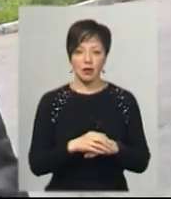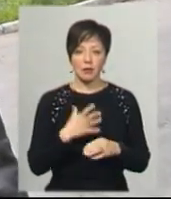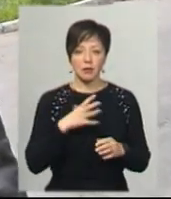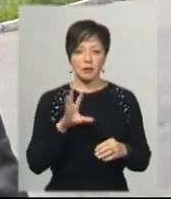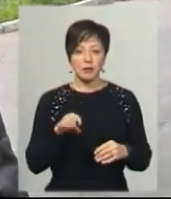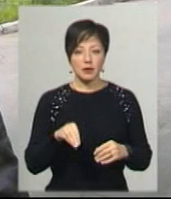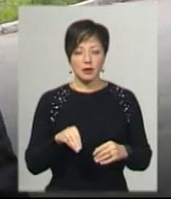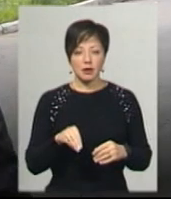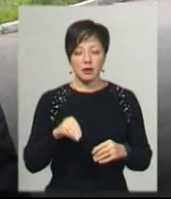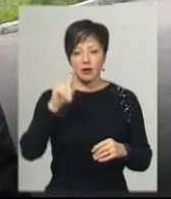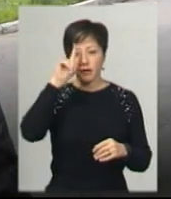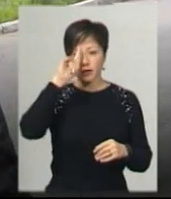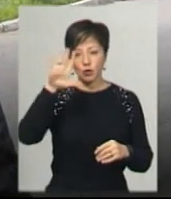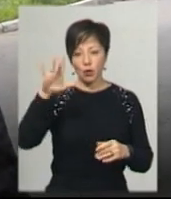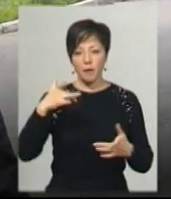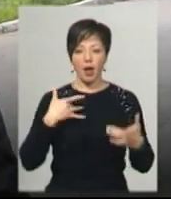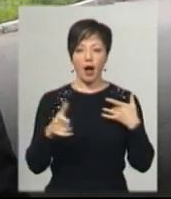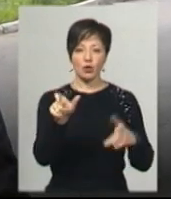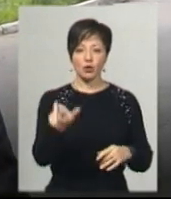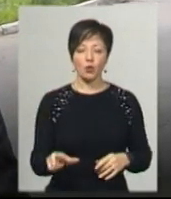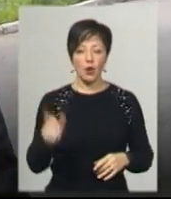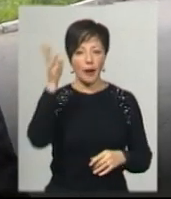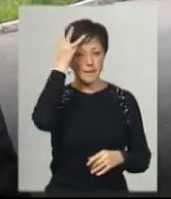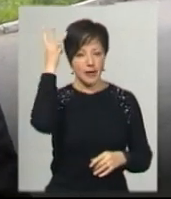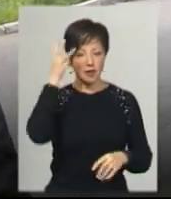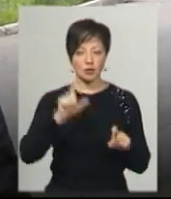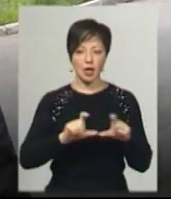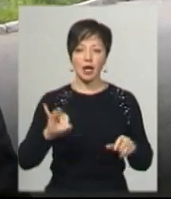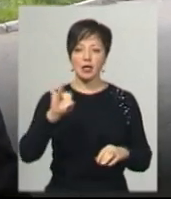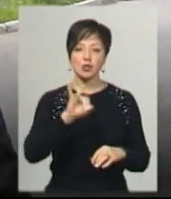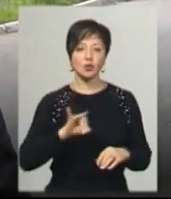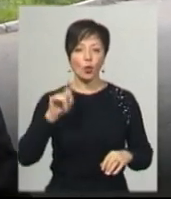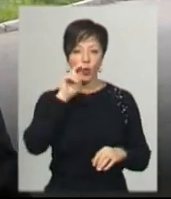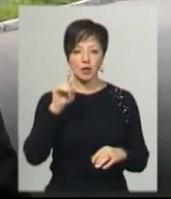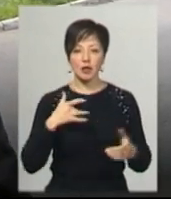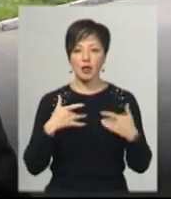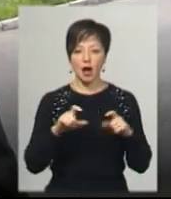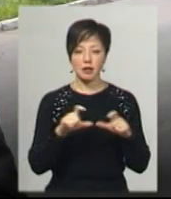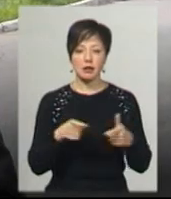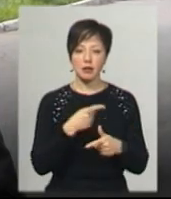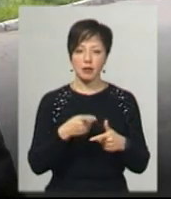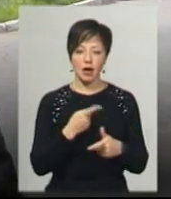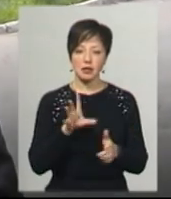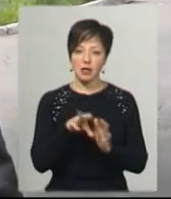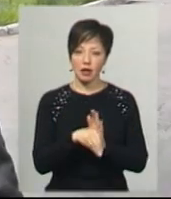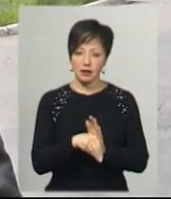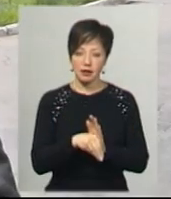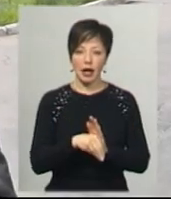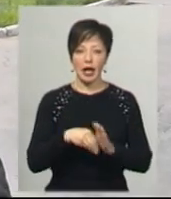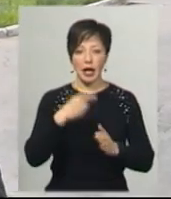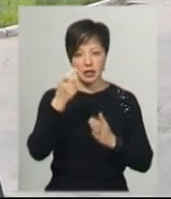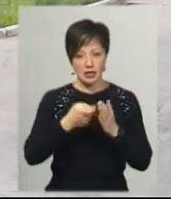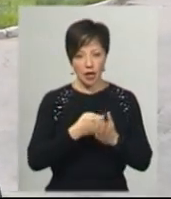відомий актор Хмельницького театру, історія Українського театру, ім'я якого занесено в енциклопедію